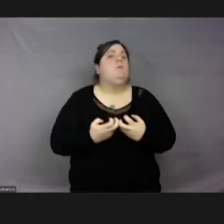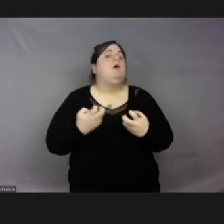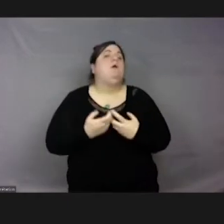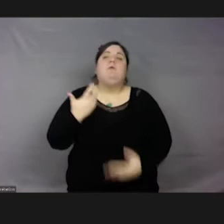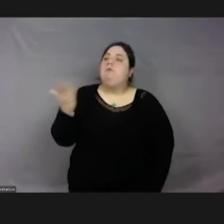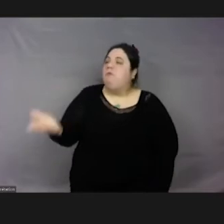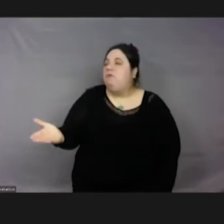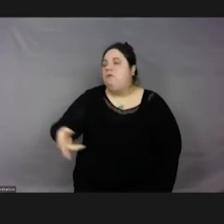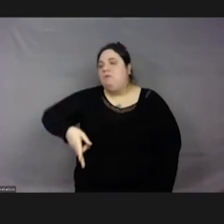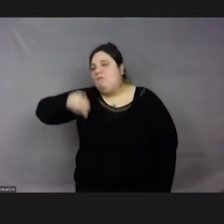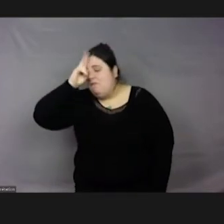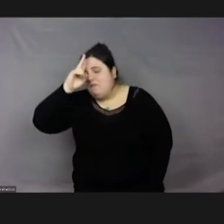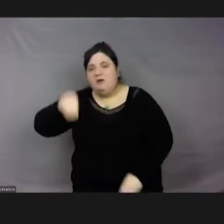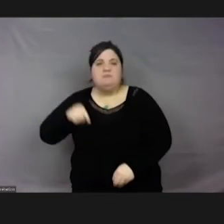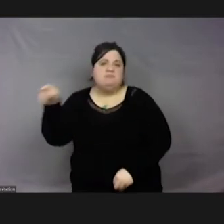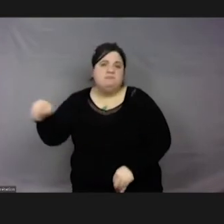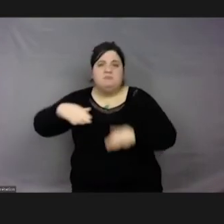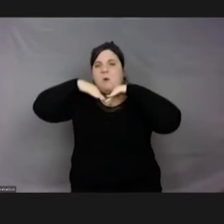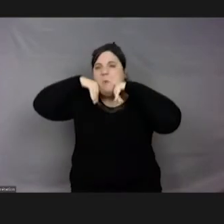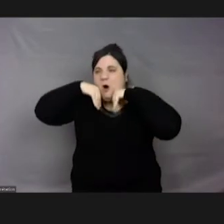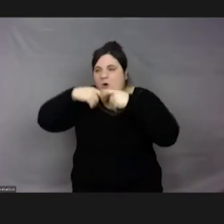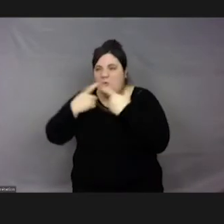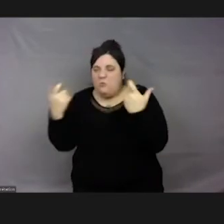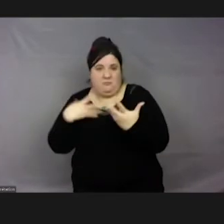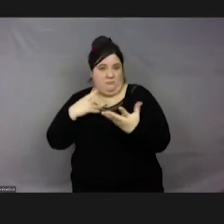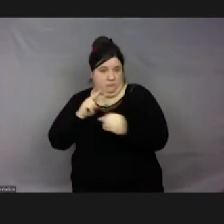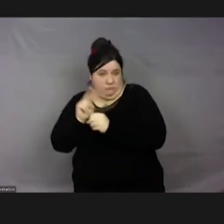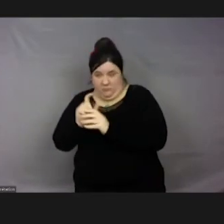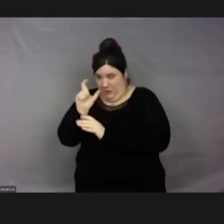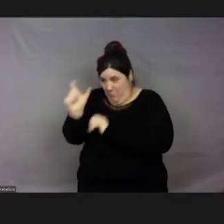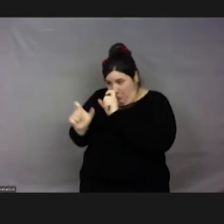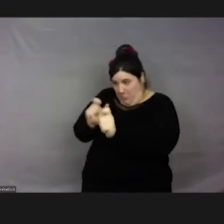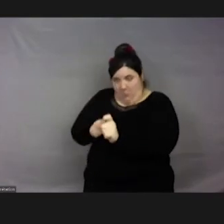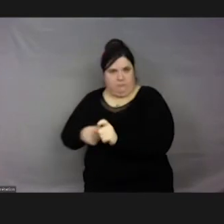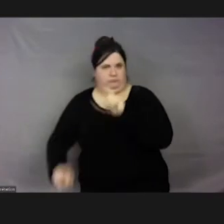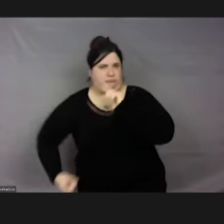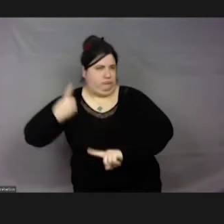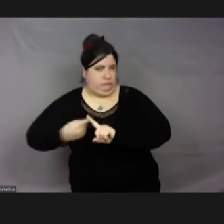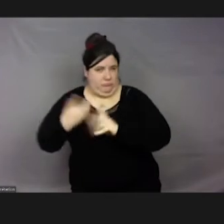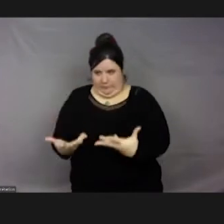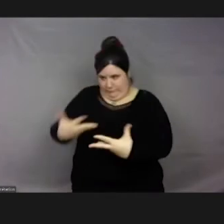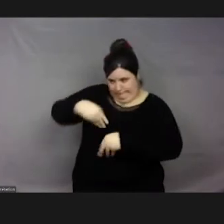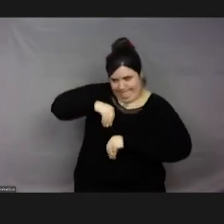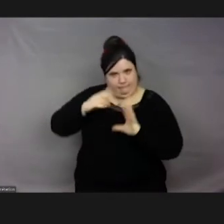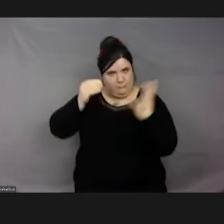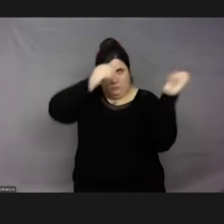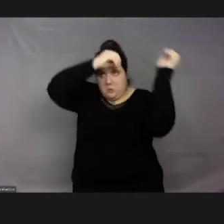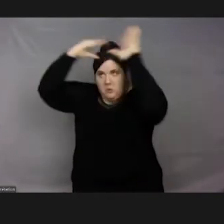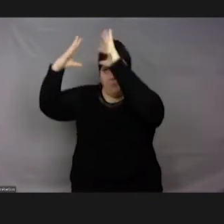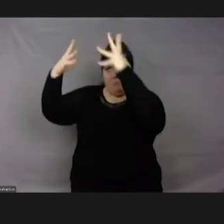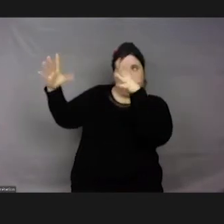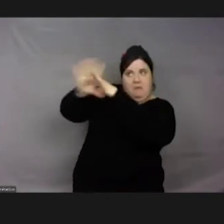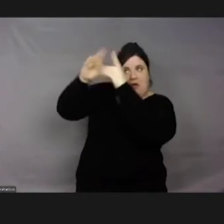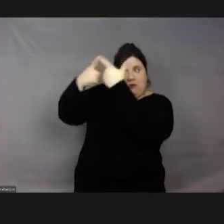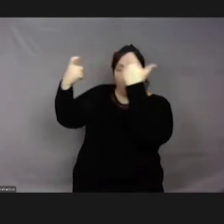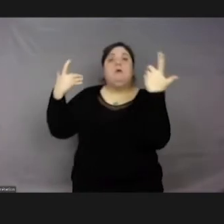porc. Donc finalement les mots ont énormément d'importance dans notre façon de voir les autres. Il n pas que les animaux d'ailleurs,